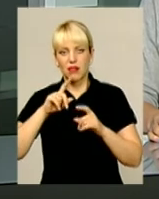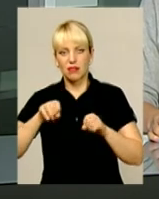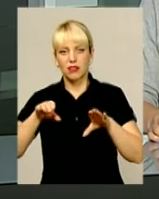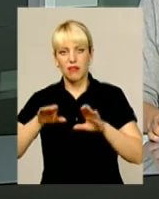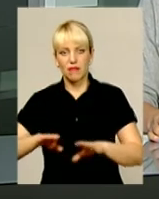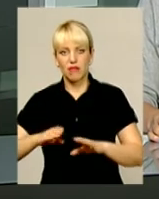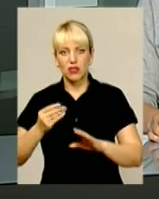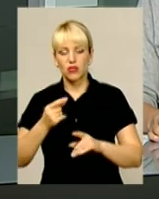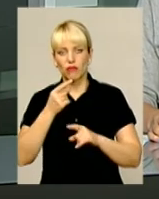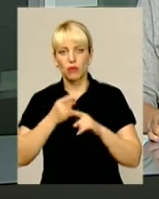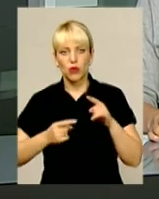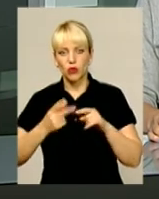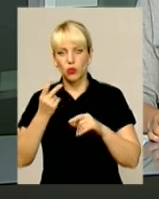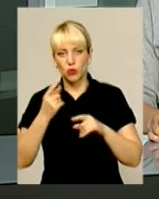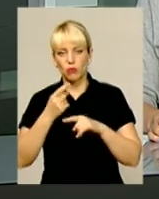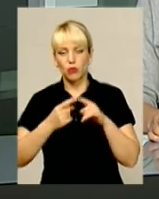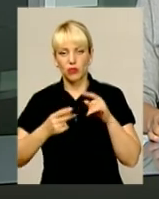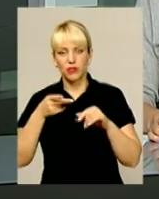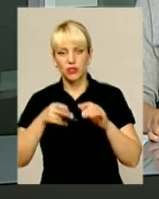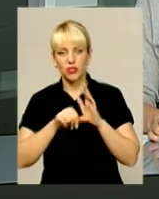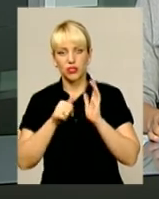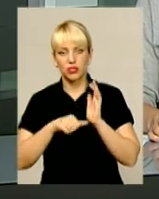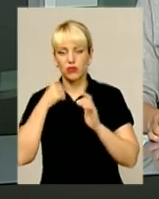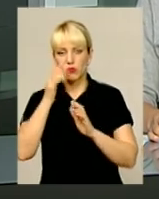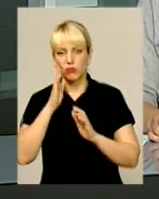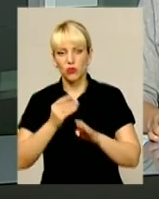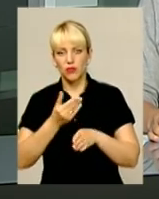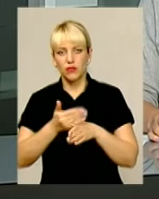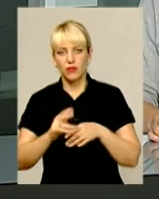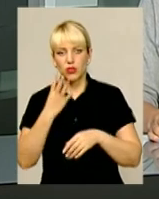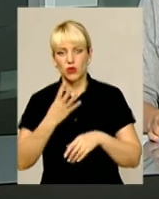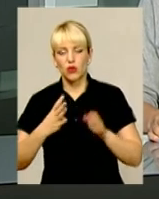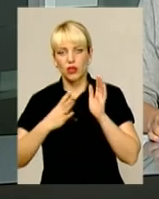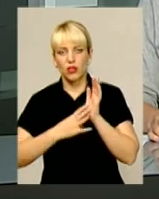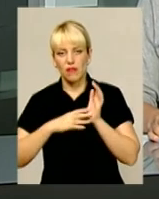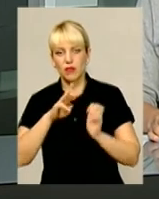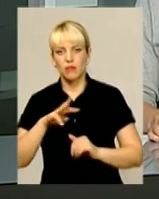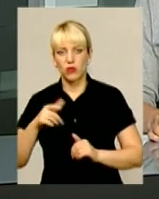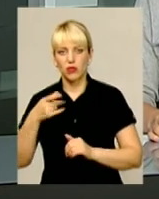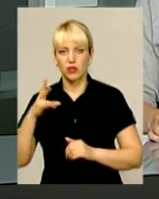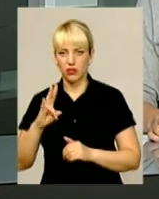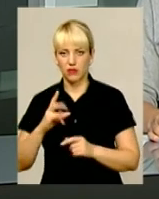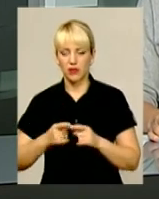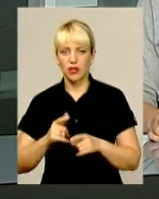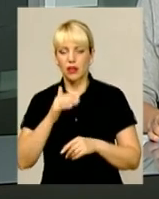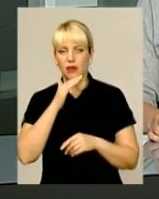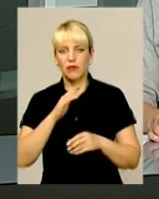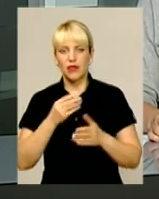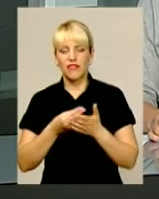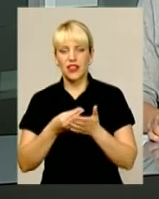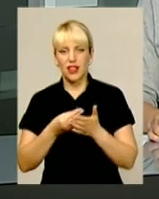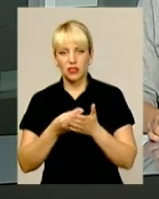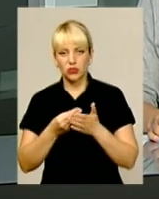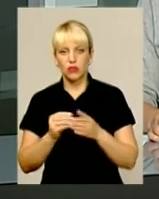бюджет другої половини 2016 року майже 49 додаткових мільйонів гривень. Та попри неабиякий фінансовий